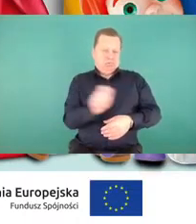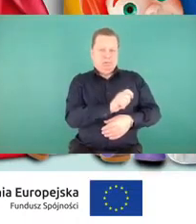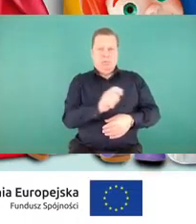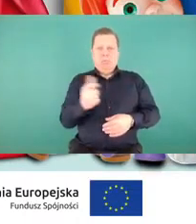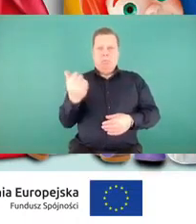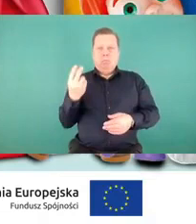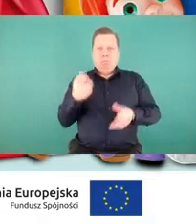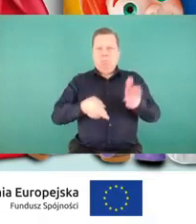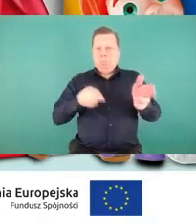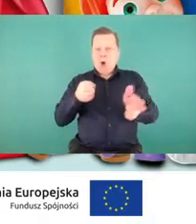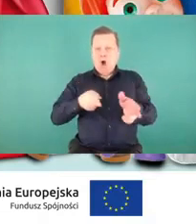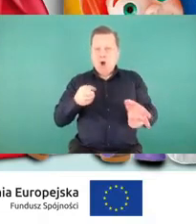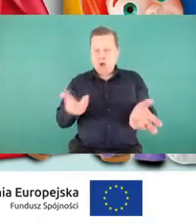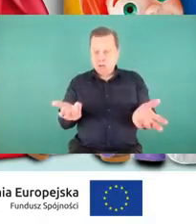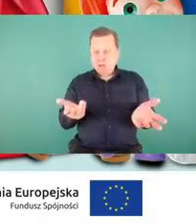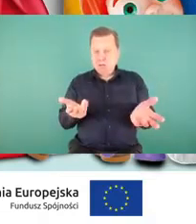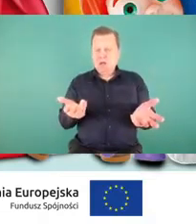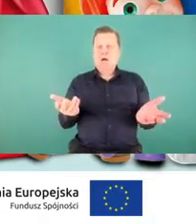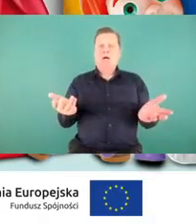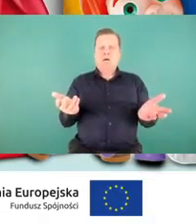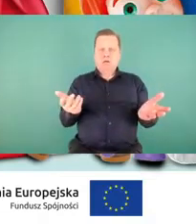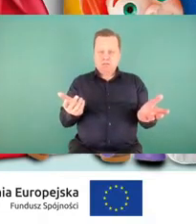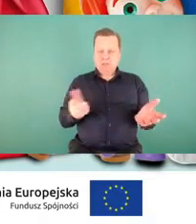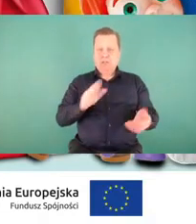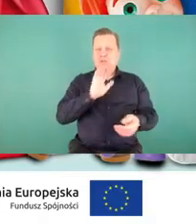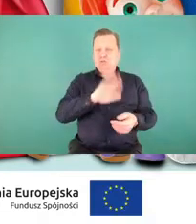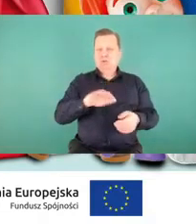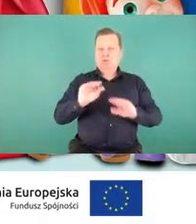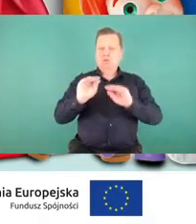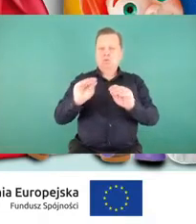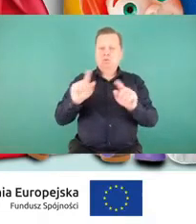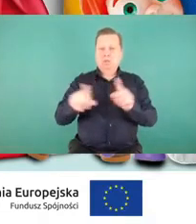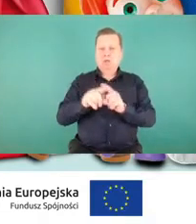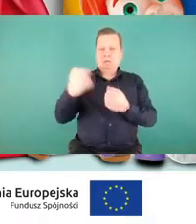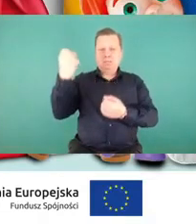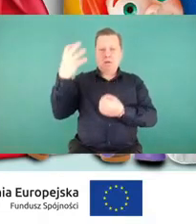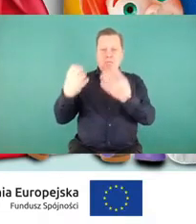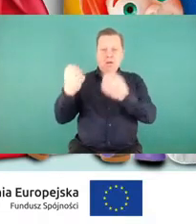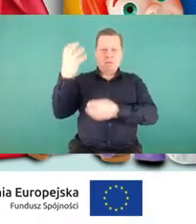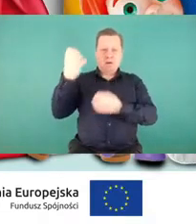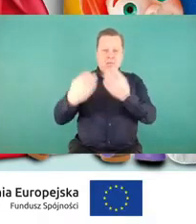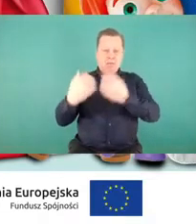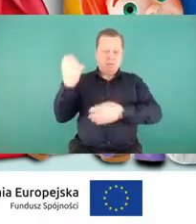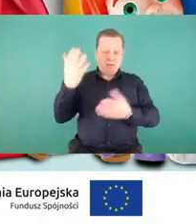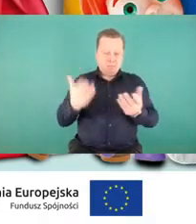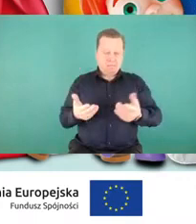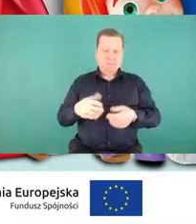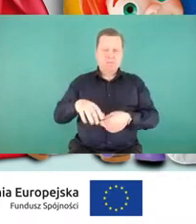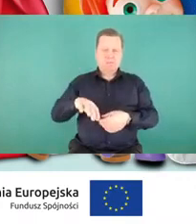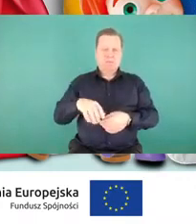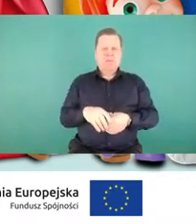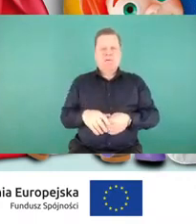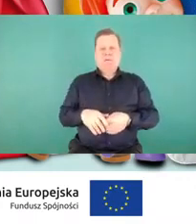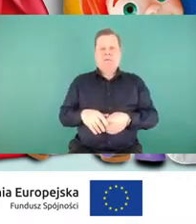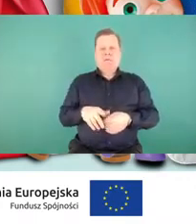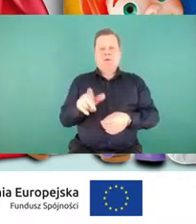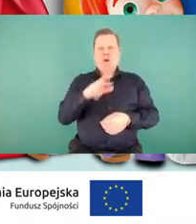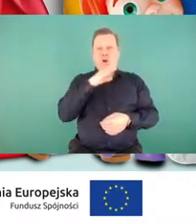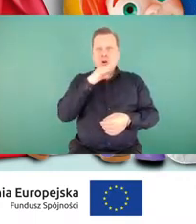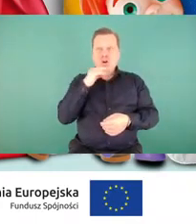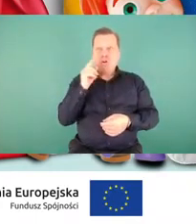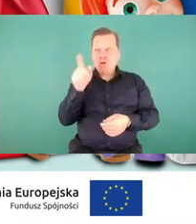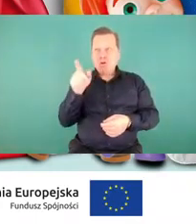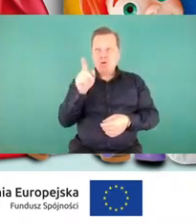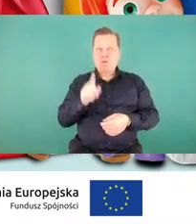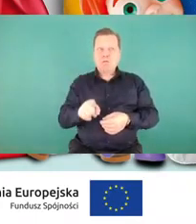Dzieci uczą się sygnalizacji również na grupach, uczą się odróżniania kolorów właśnie po